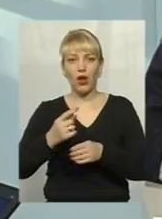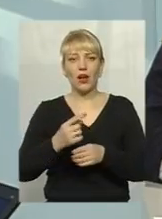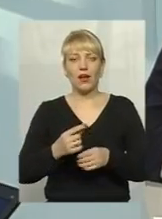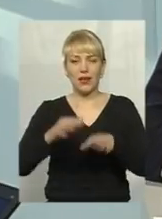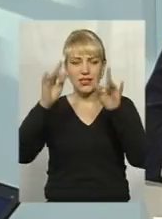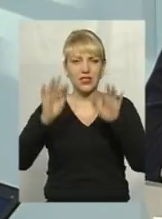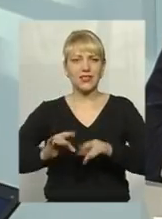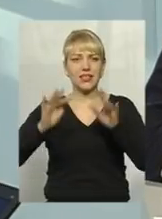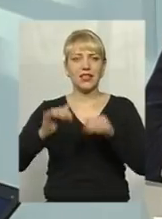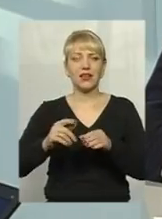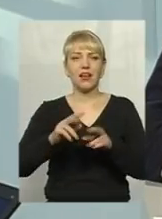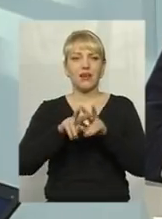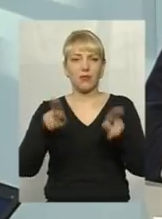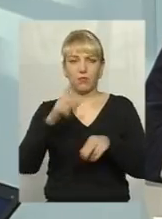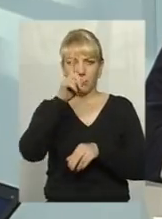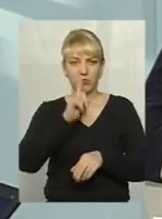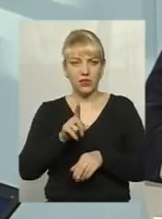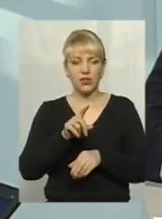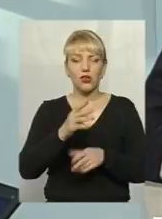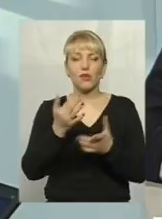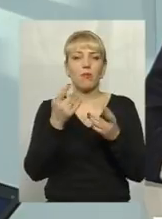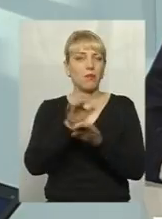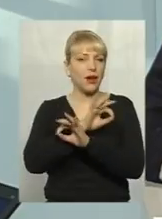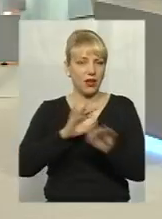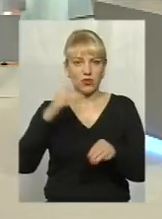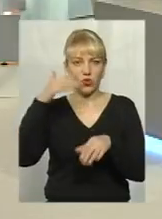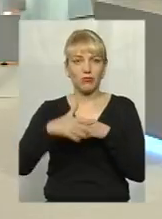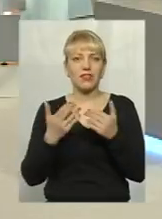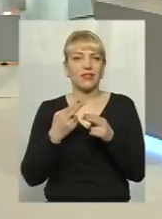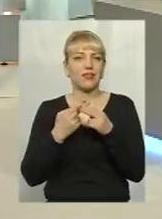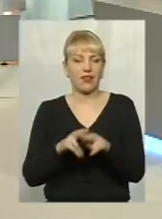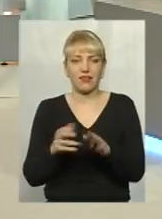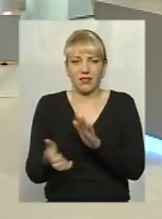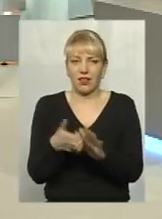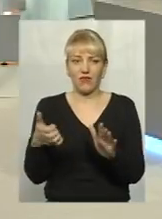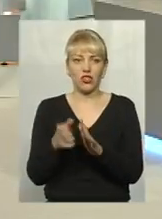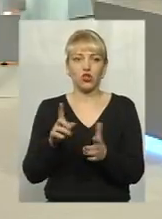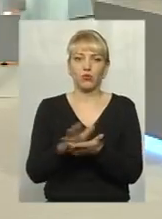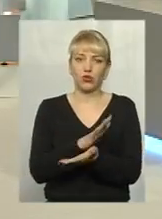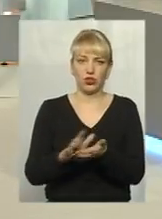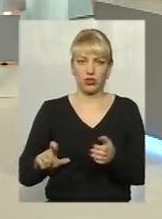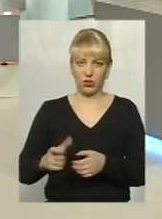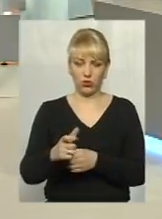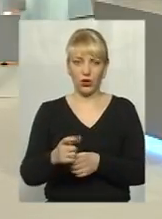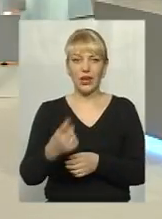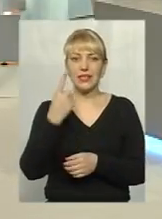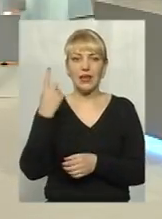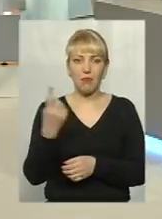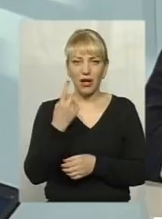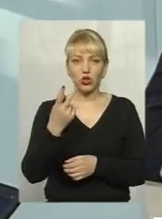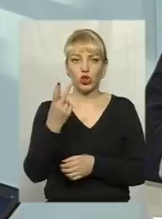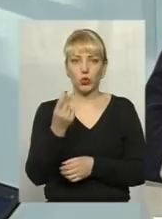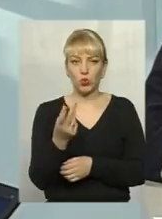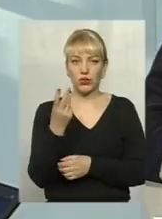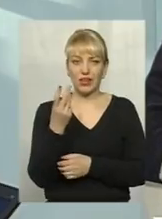опадів, ви прекрасно розумієте, що стільки техніки все одно не хватить, щоб прочистити ті чи інші дороги. За першу добу, за другу, за